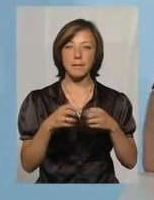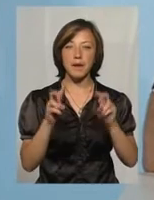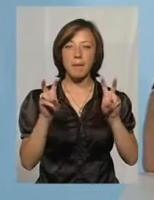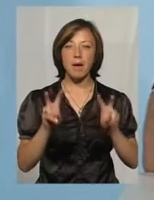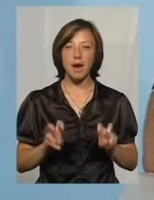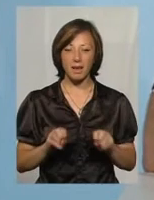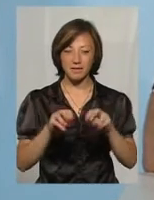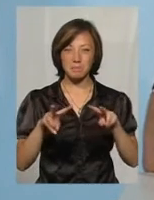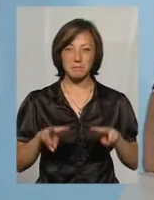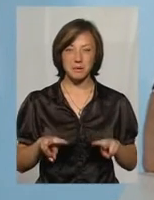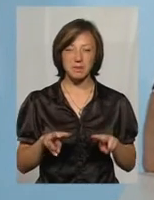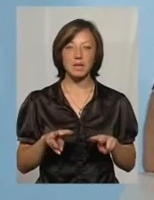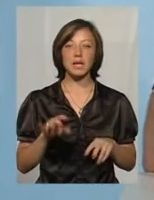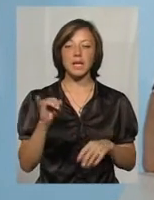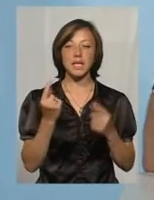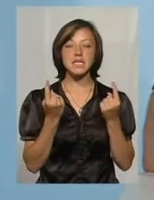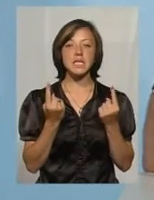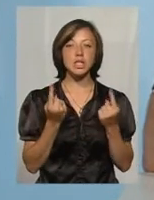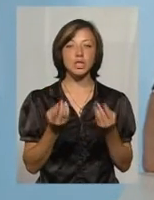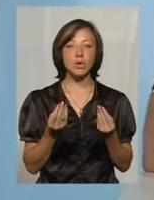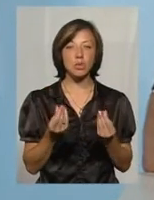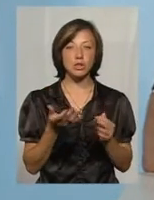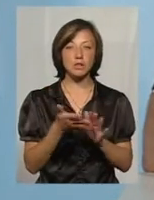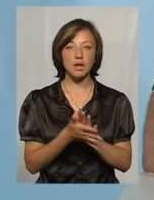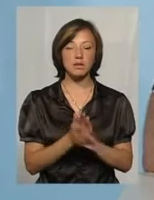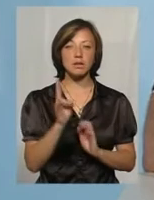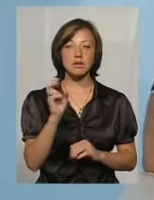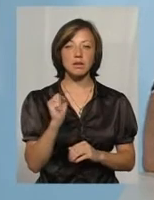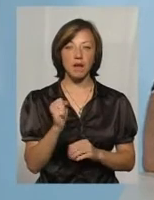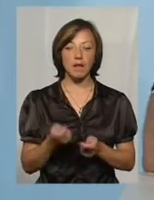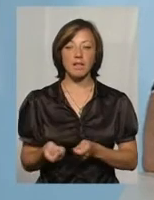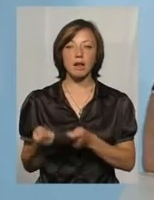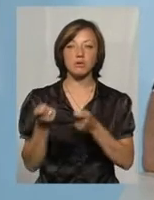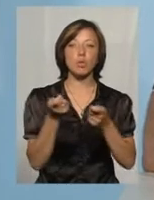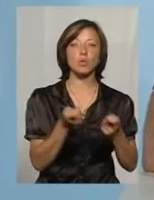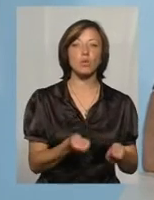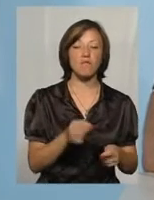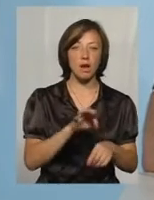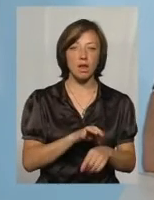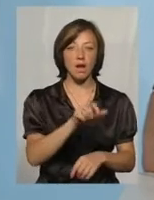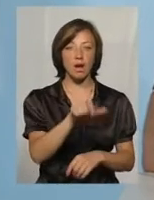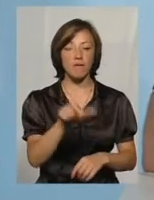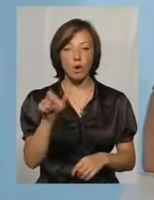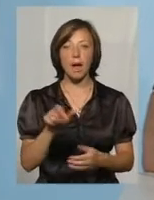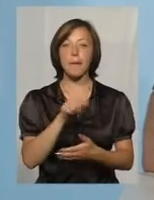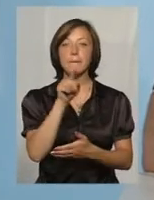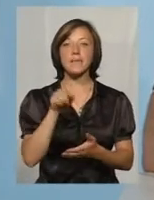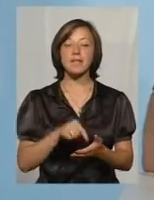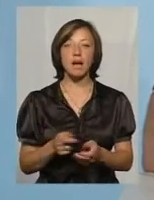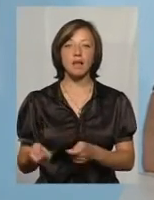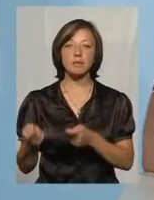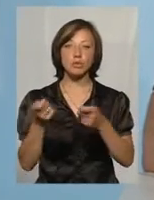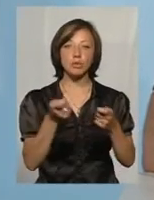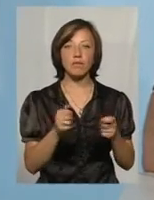і значні кошти тратяться також на транспортування хворих. Питання транспортування вирішено